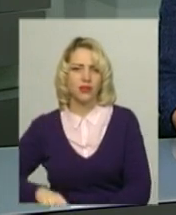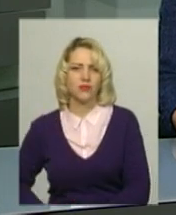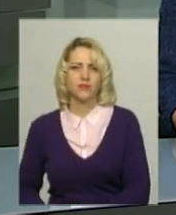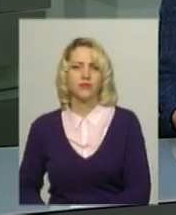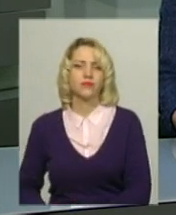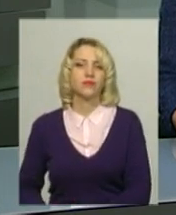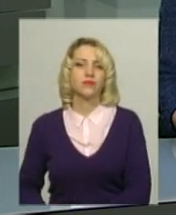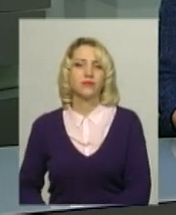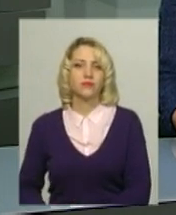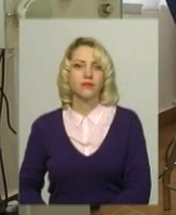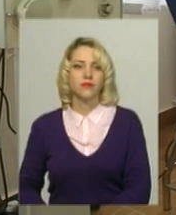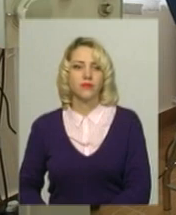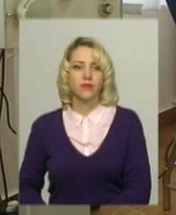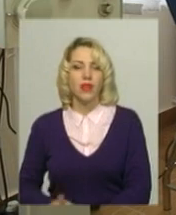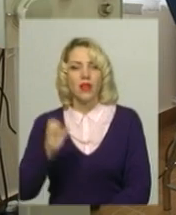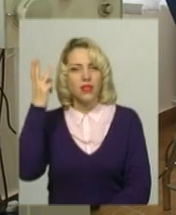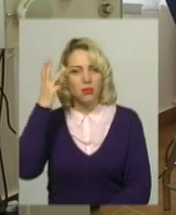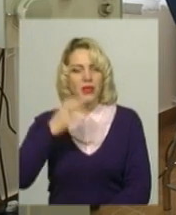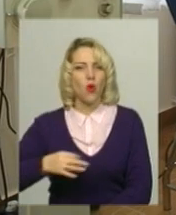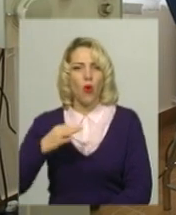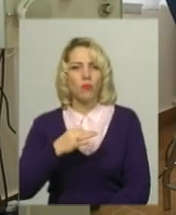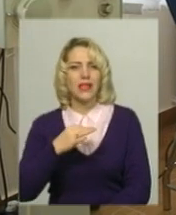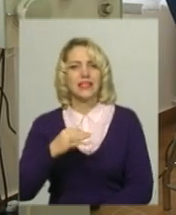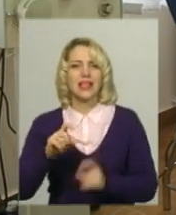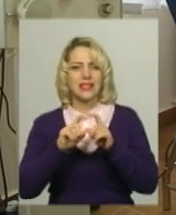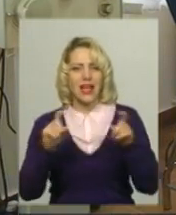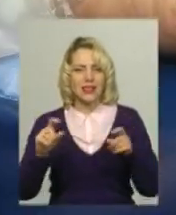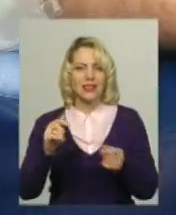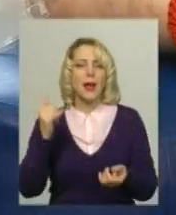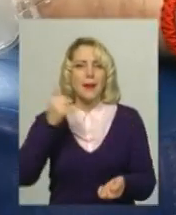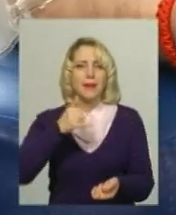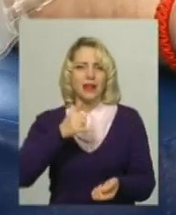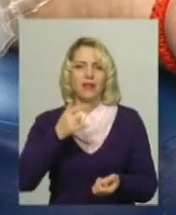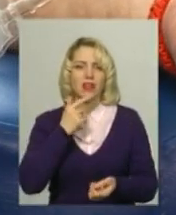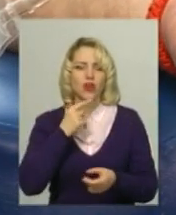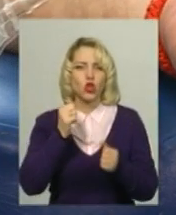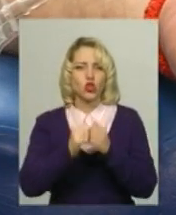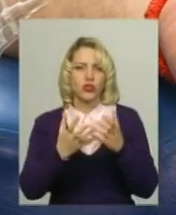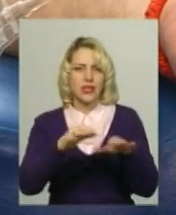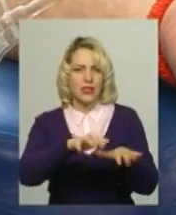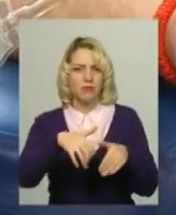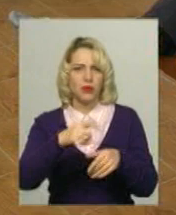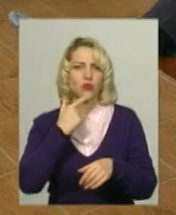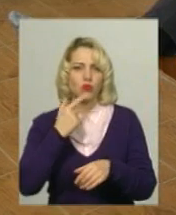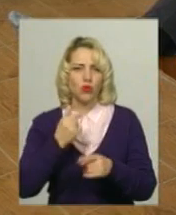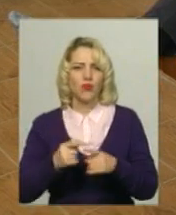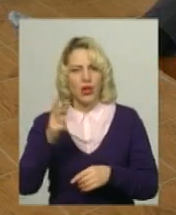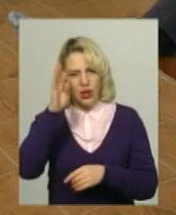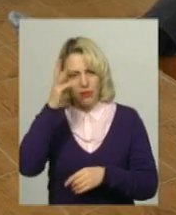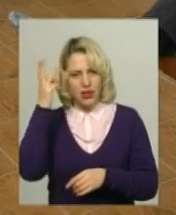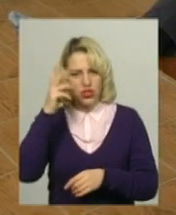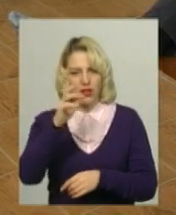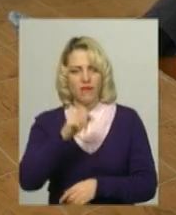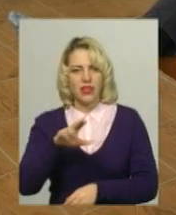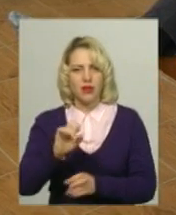Боробок продовжуєте. На Хмельницькій обласній станції переливання крові щодня йде забір крові та плазми. Хмельничанин Вадим сьогодні здає